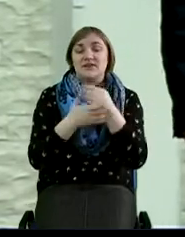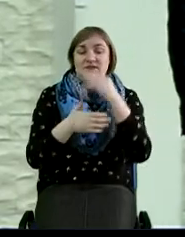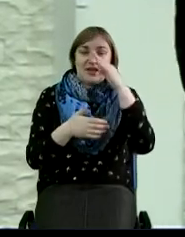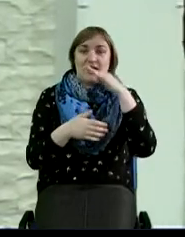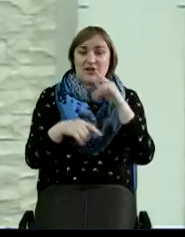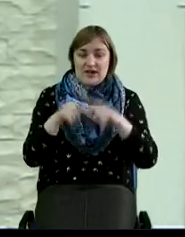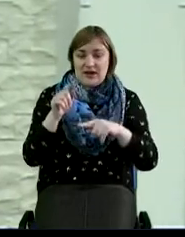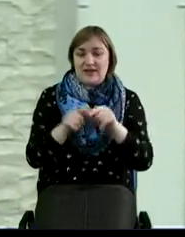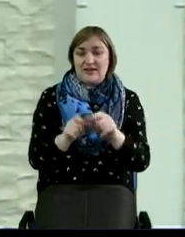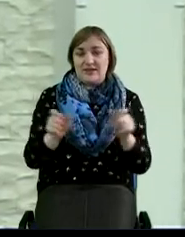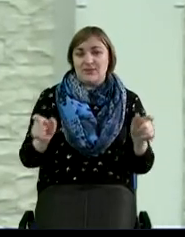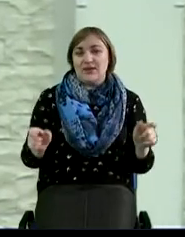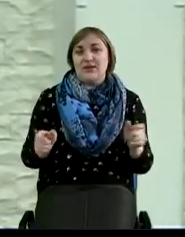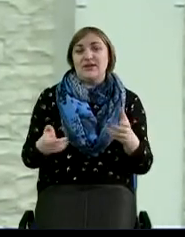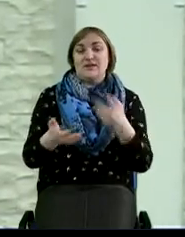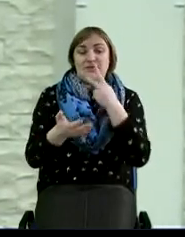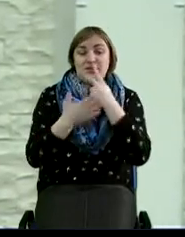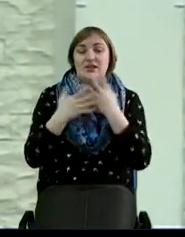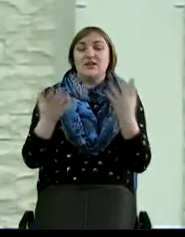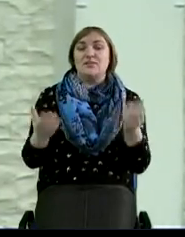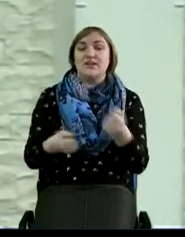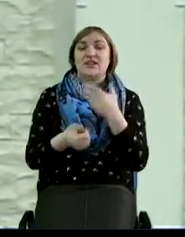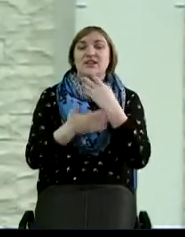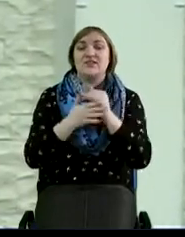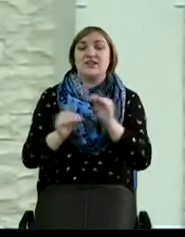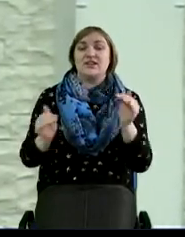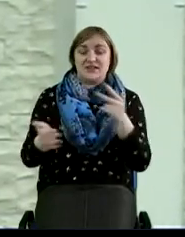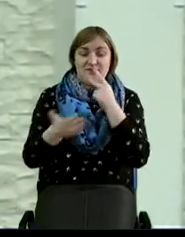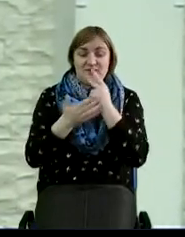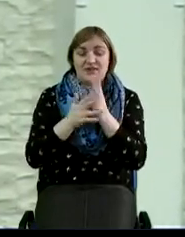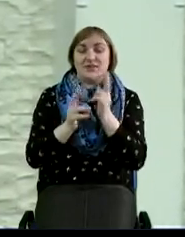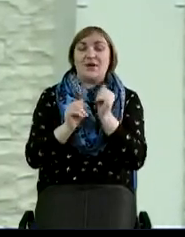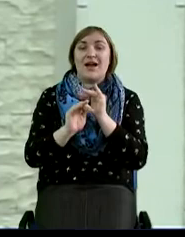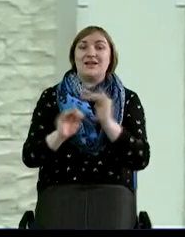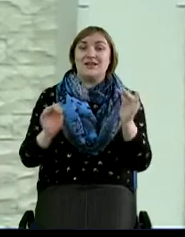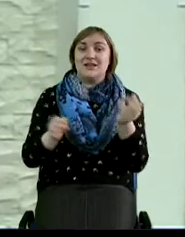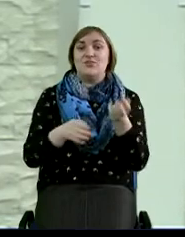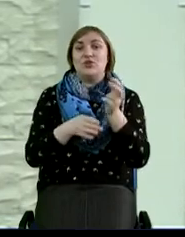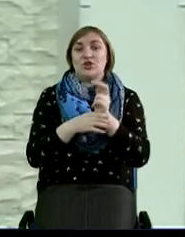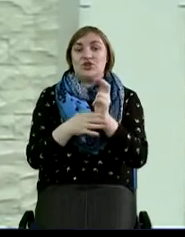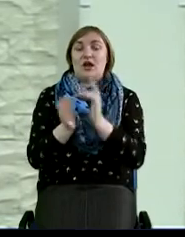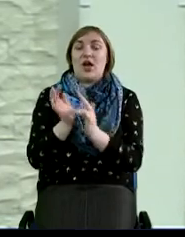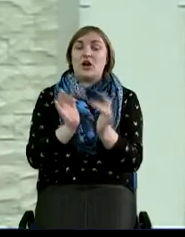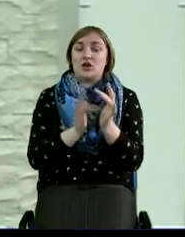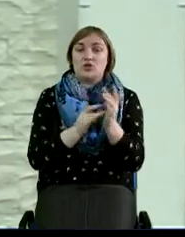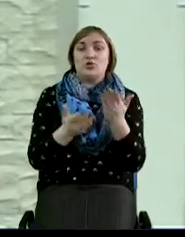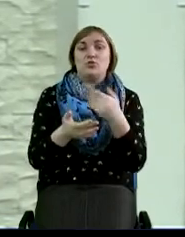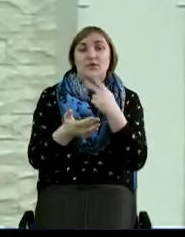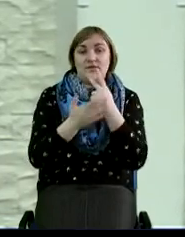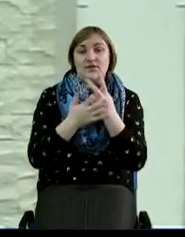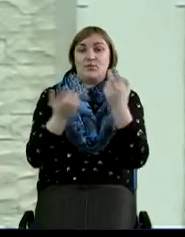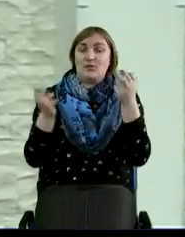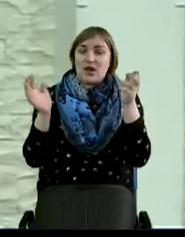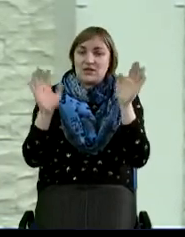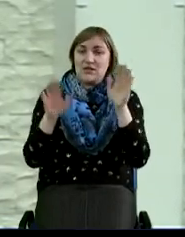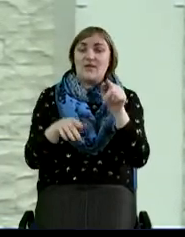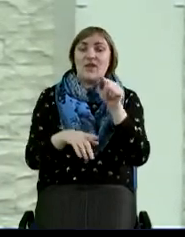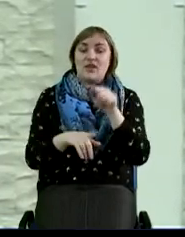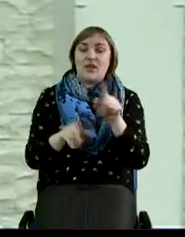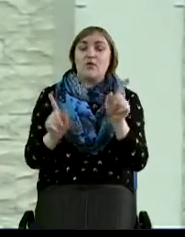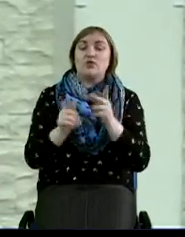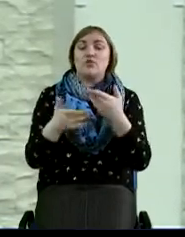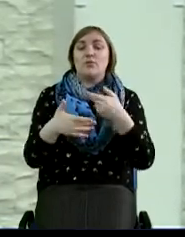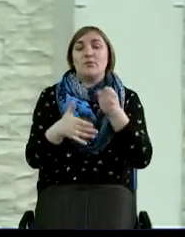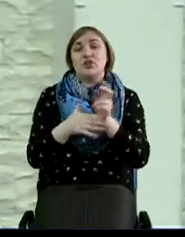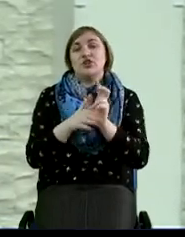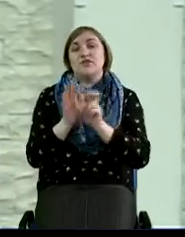близких, мы видели спасение своих детей, мы видим, как дети наши пришли ко Христу, мы видим благословение того, что мы пришли